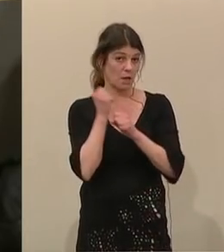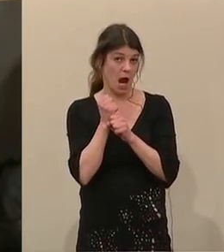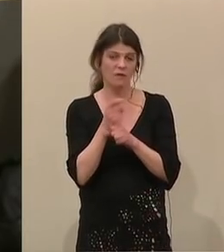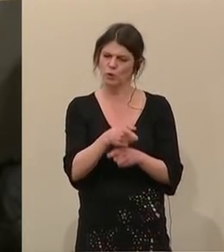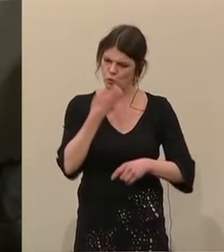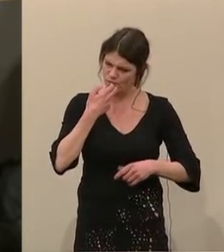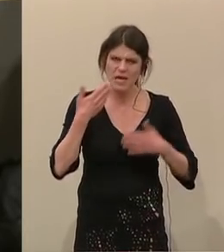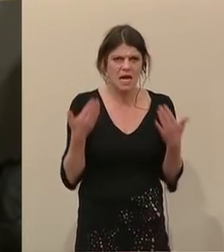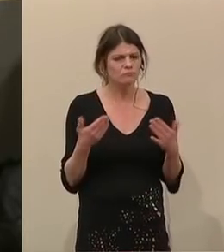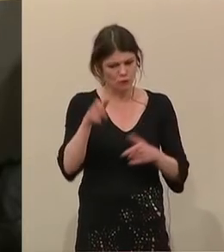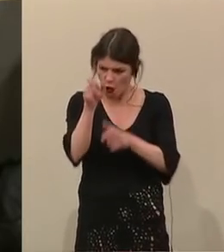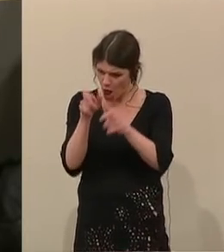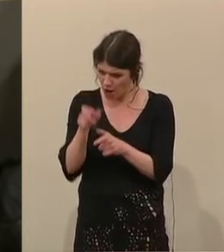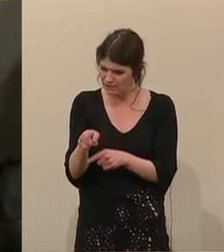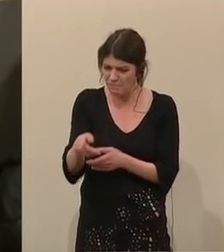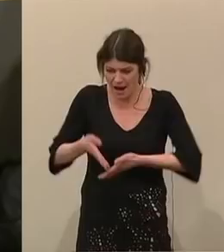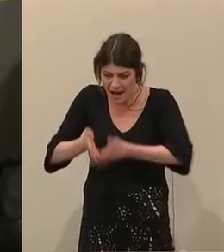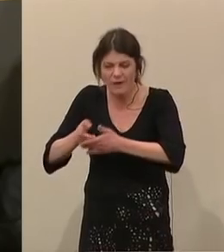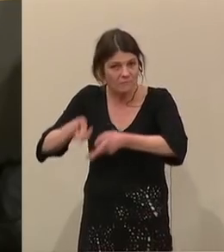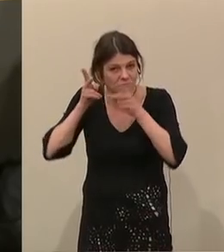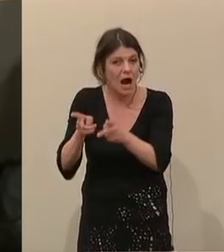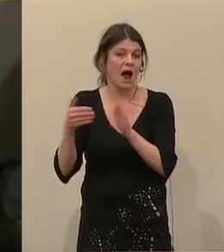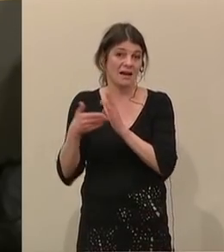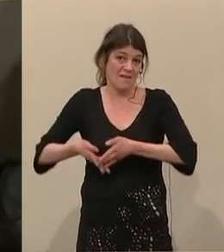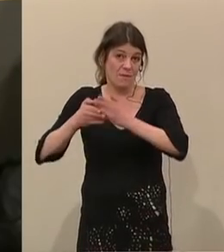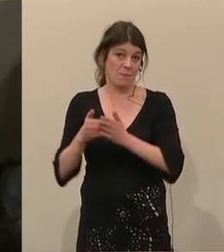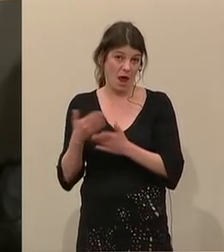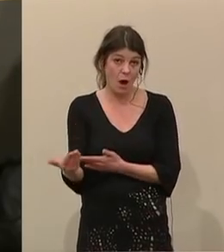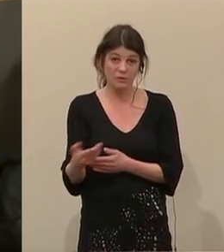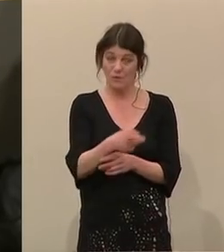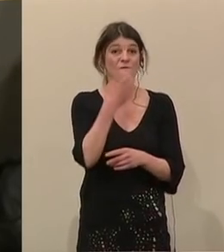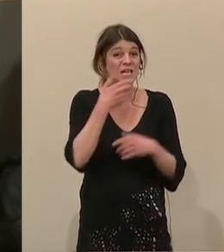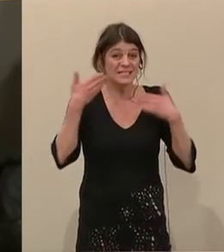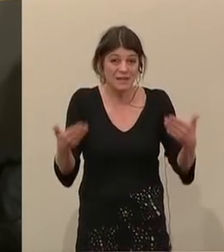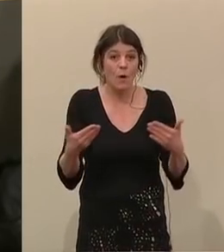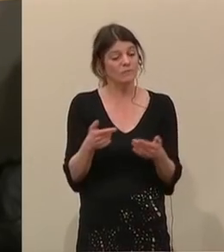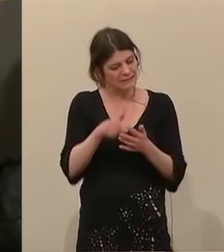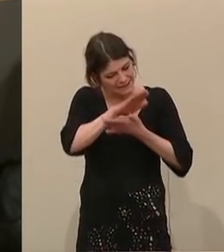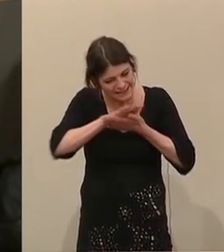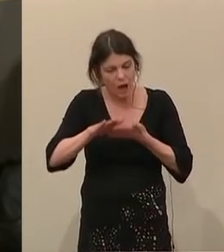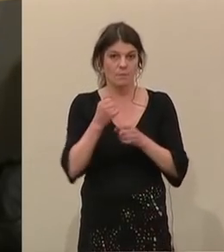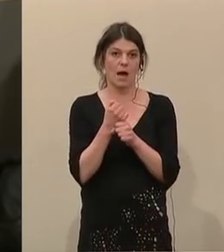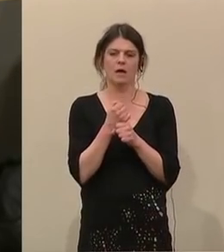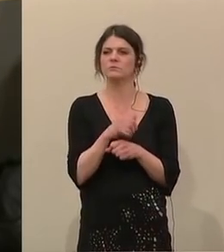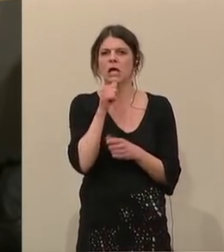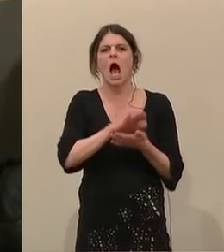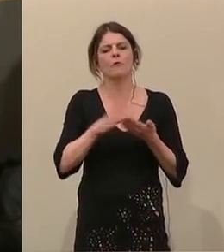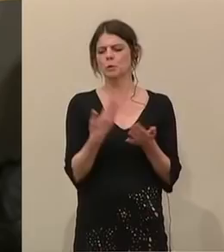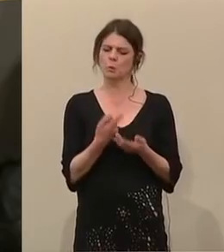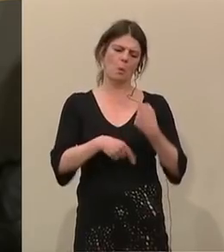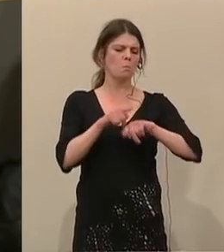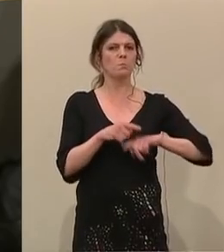wenn Sie haben wollen, dass denen geholfen wird, denen wirklich zu helfen ist, wenn Sie das wollen, dann dürfen Sie nicht hergehen und